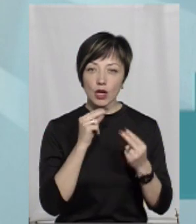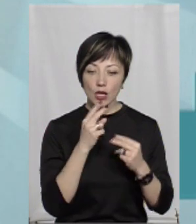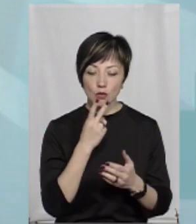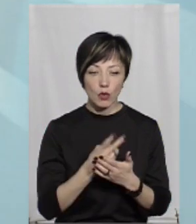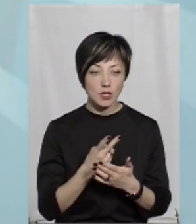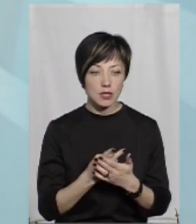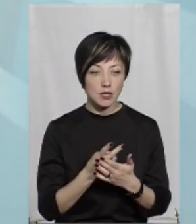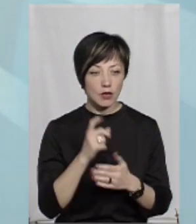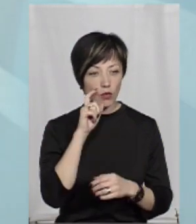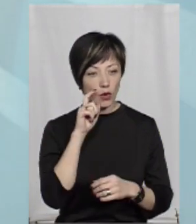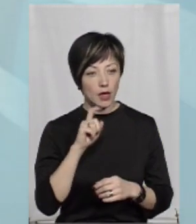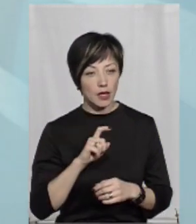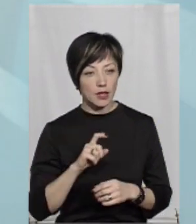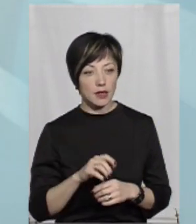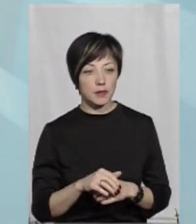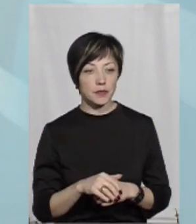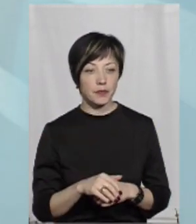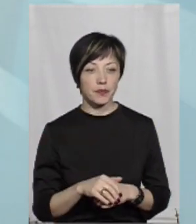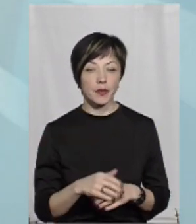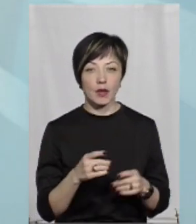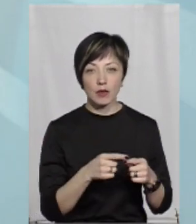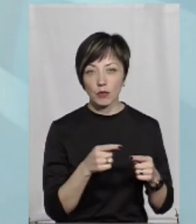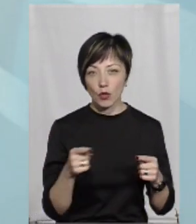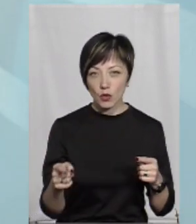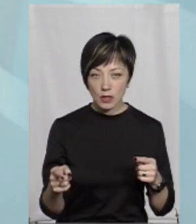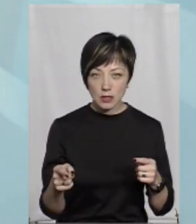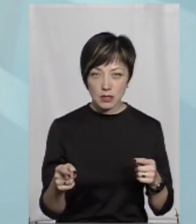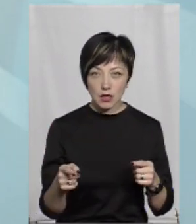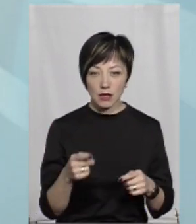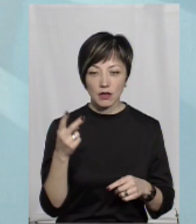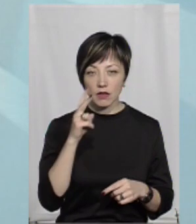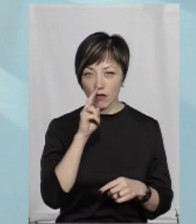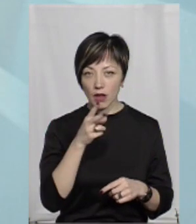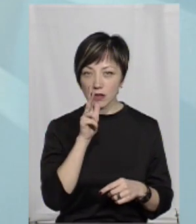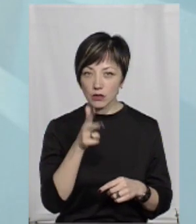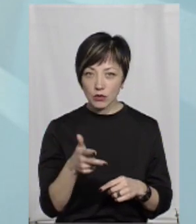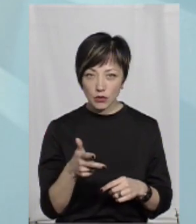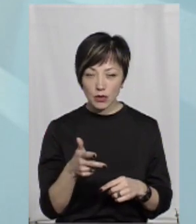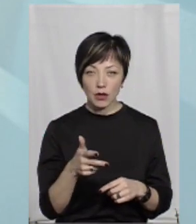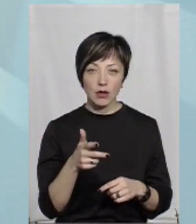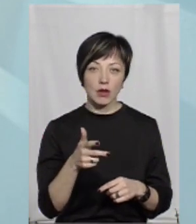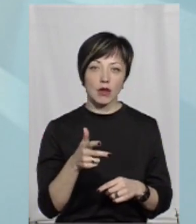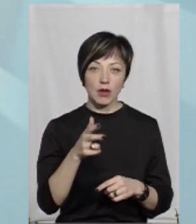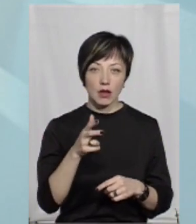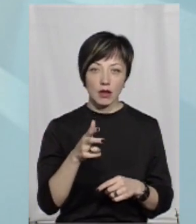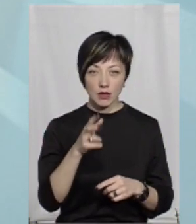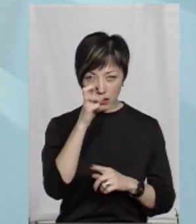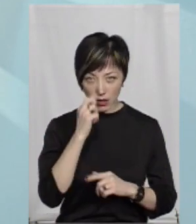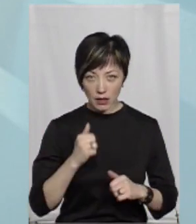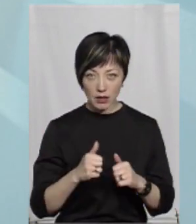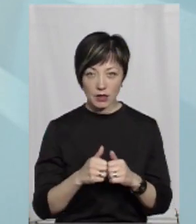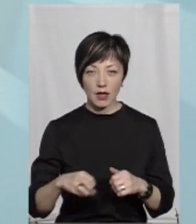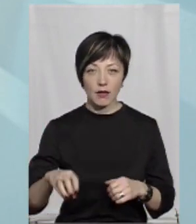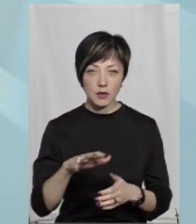показники в Україні. І вже на протязі 2-3 років в країнах, які європейською, займають